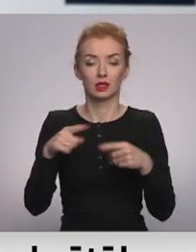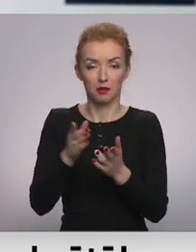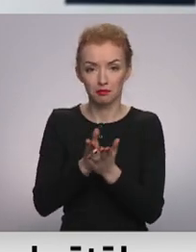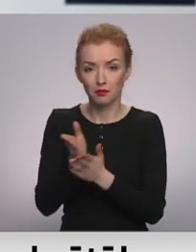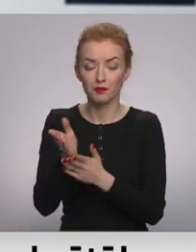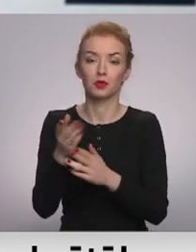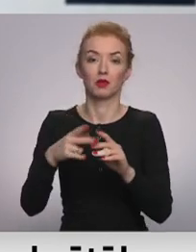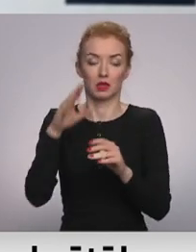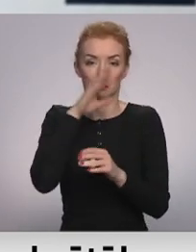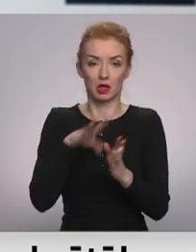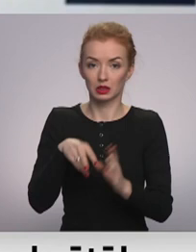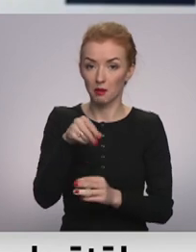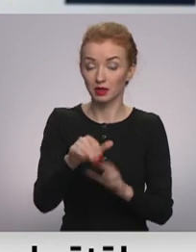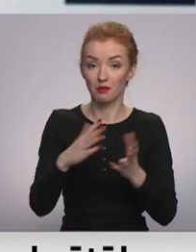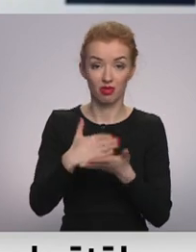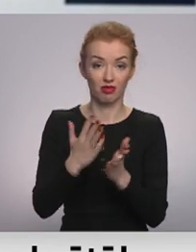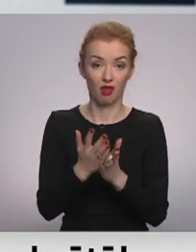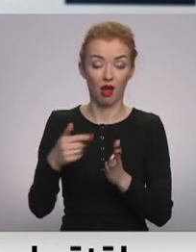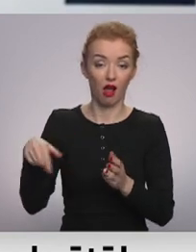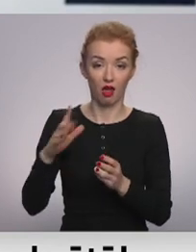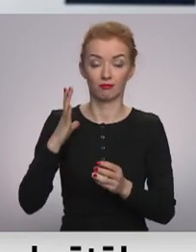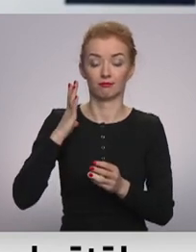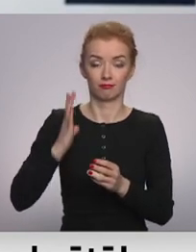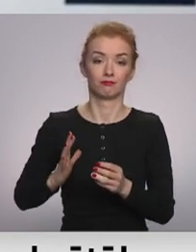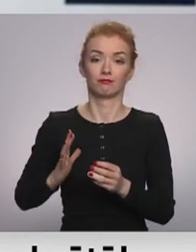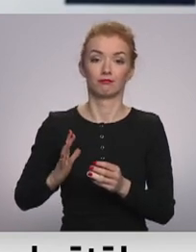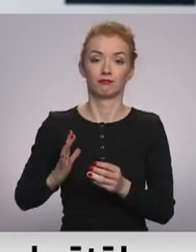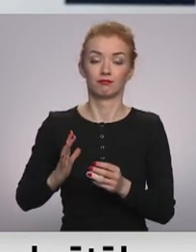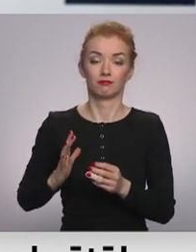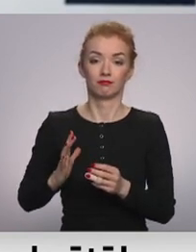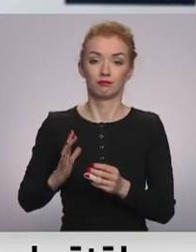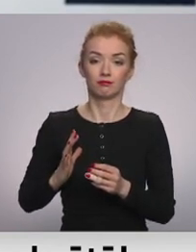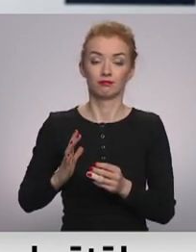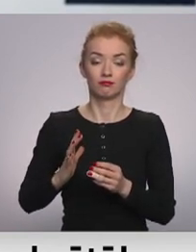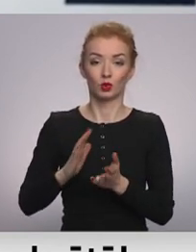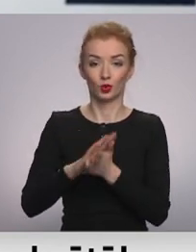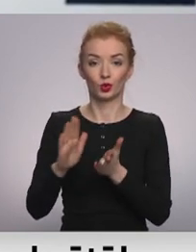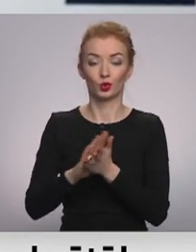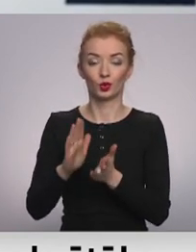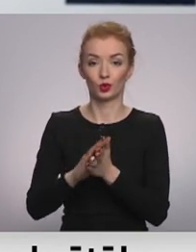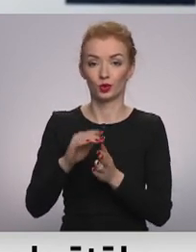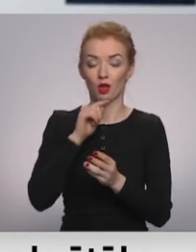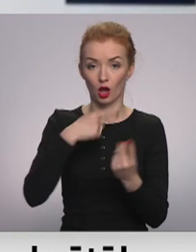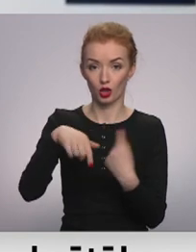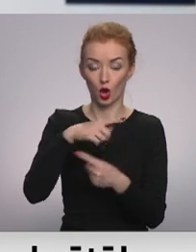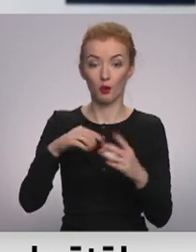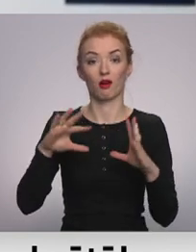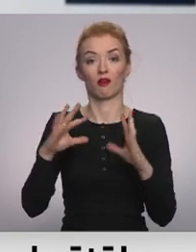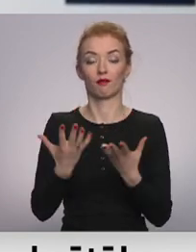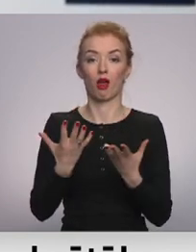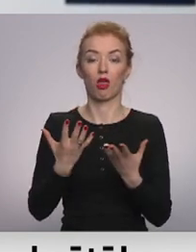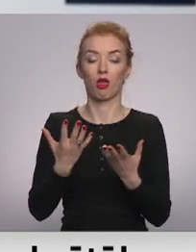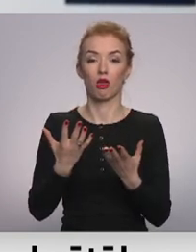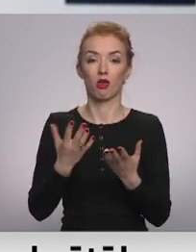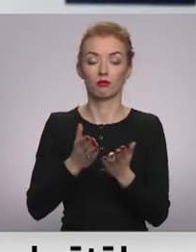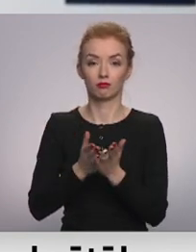samaksāt, bet daļai ir jāaizdara tā izvēle, iet ēnā, pārtraukt biznesu, klauvēties